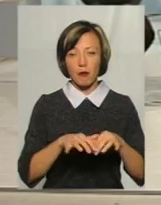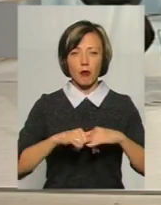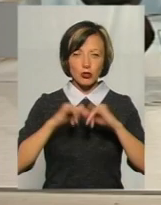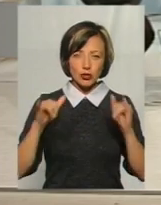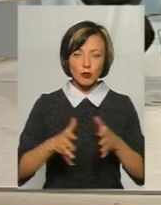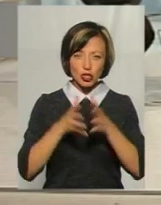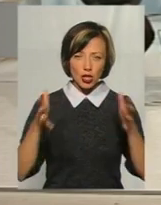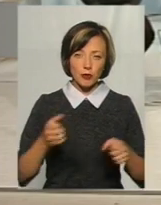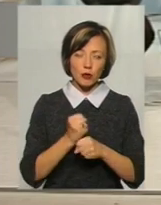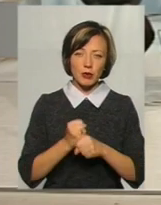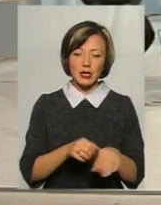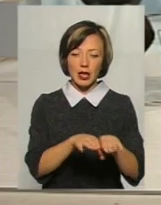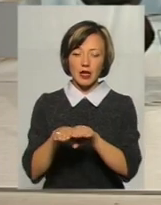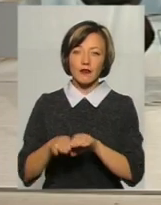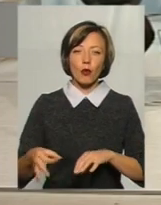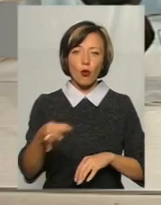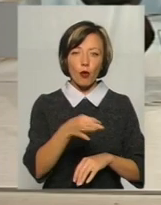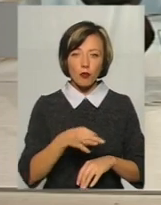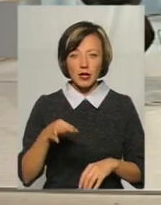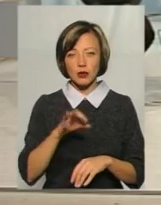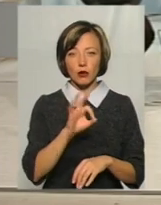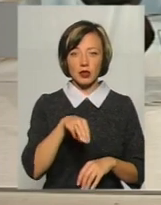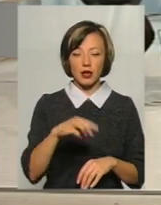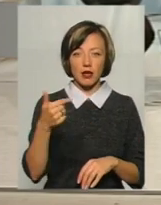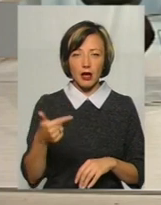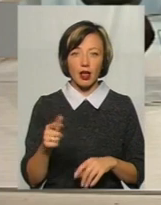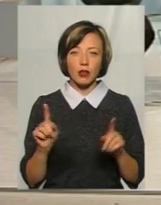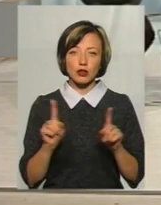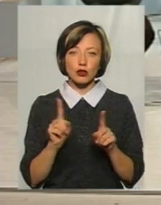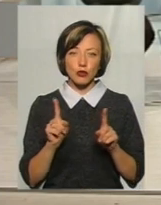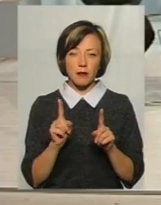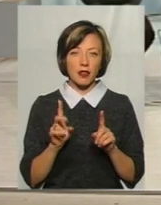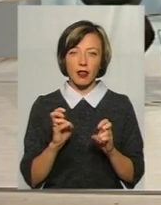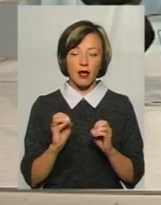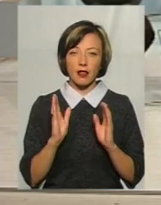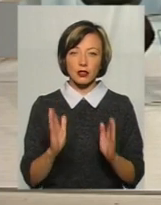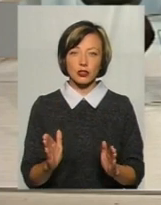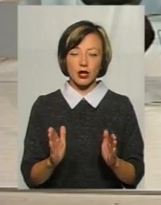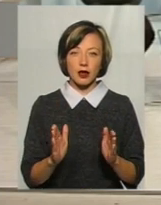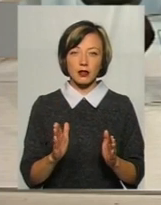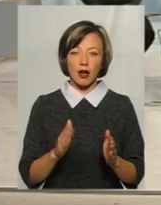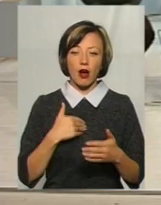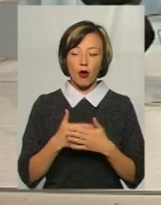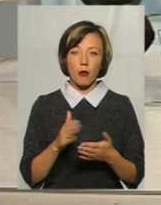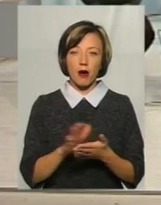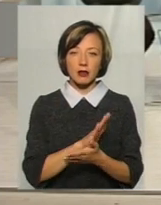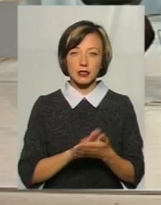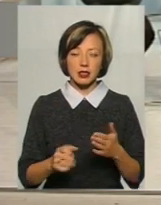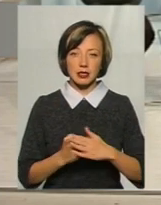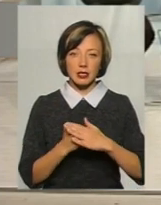на рівні конкретної об'єднаної територіальної громади, щоб не лише на громадських засадах